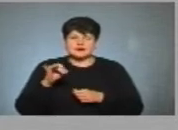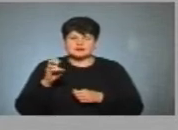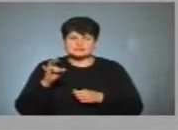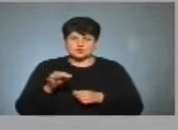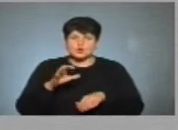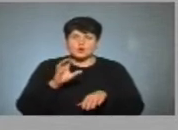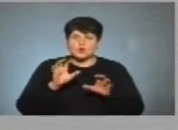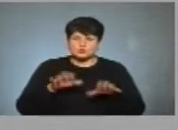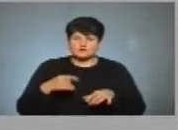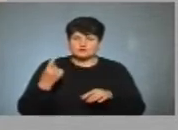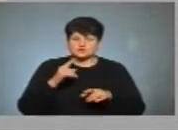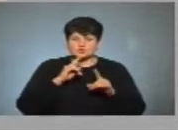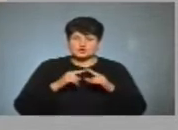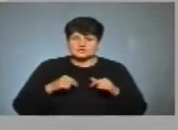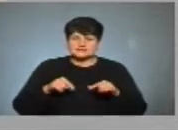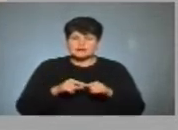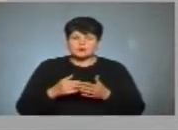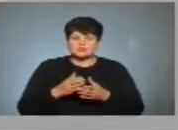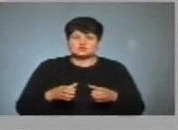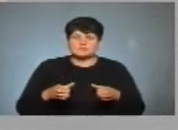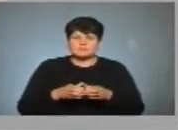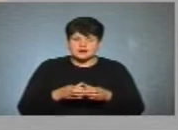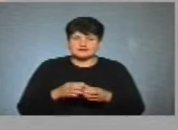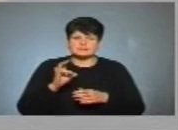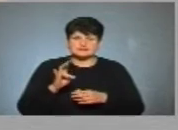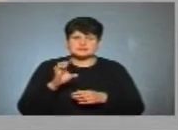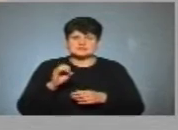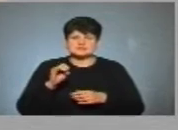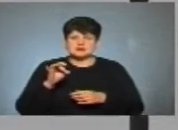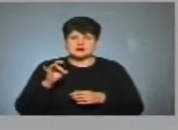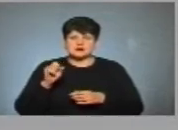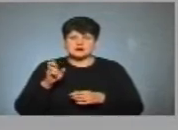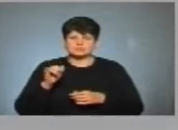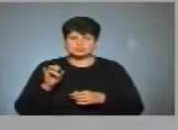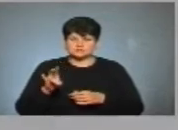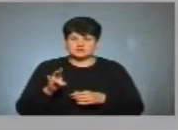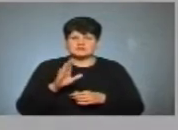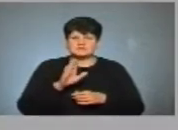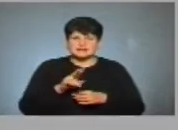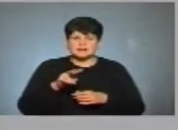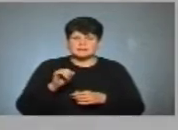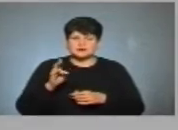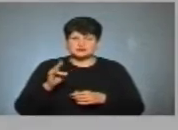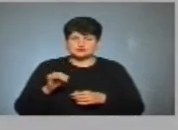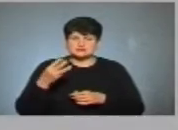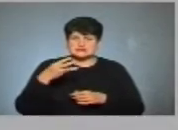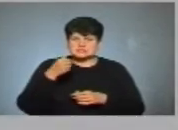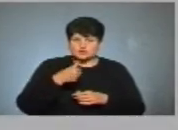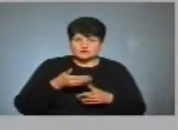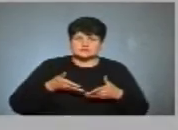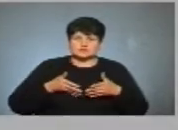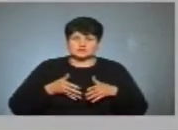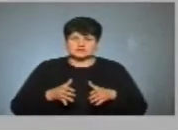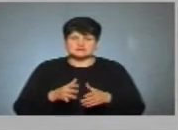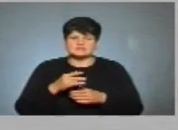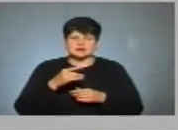Голова обласної організації політичної партії «Правий сектор» Назар Сарабун. Василь Лабейчук, 30 років, народився у